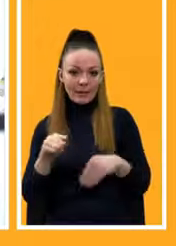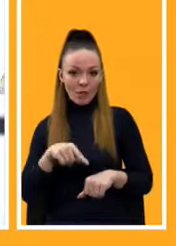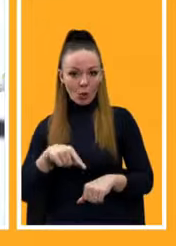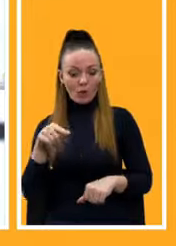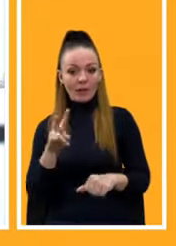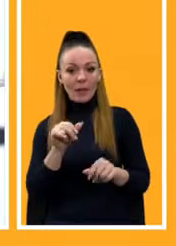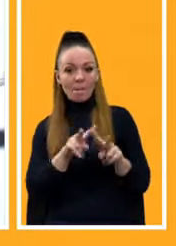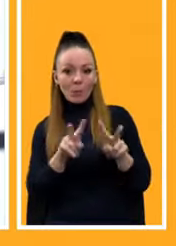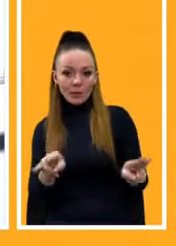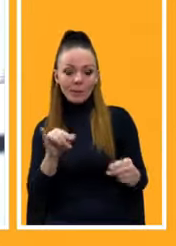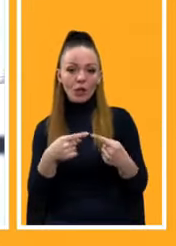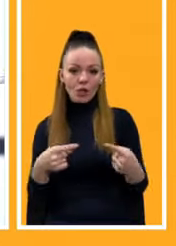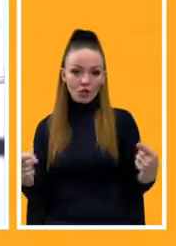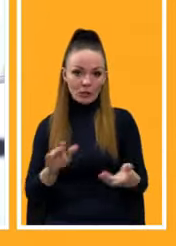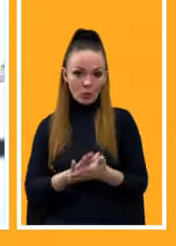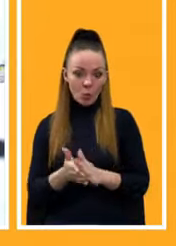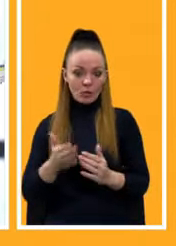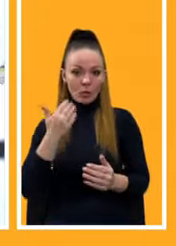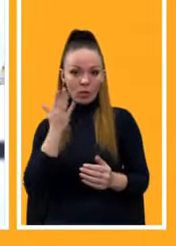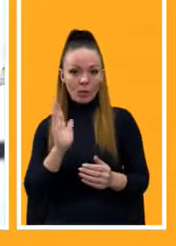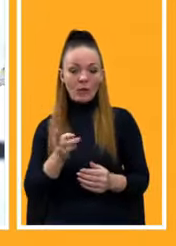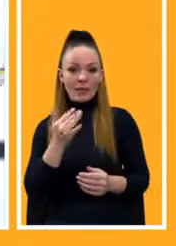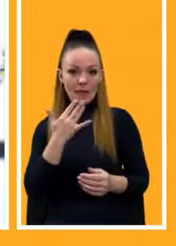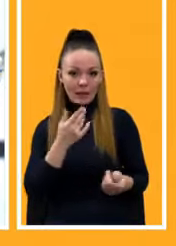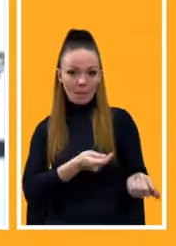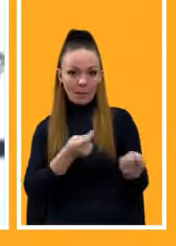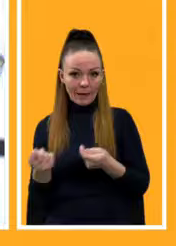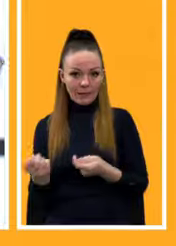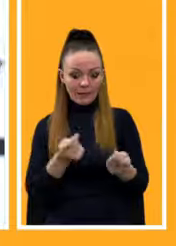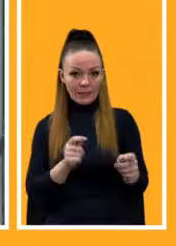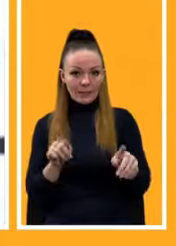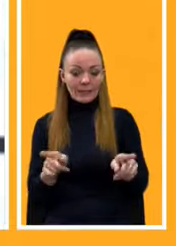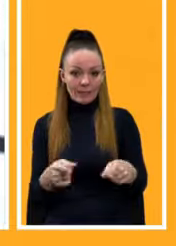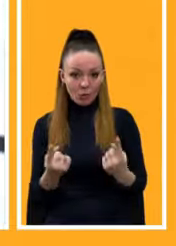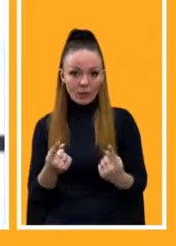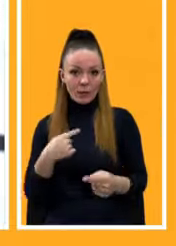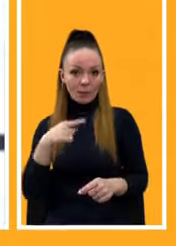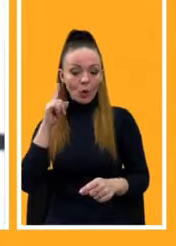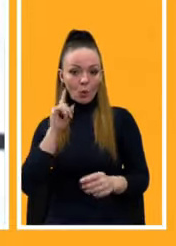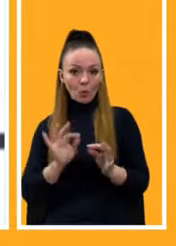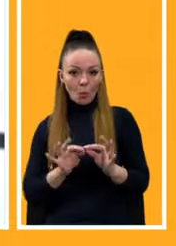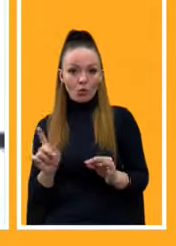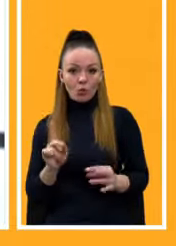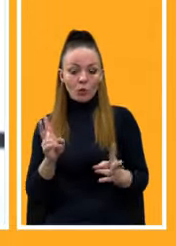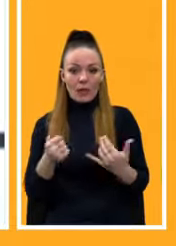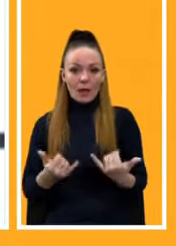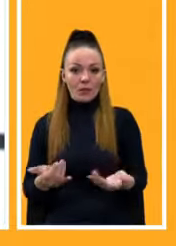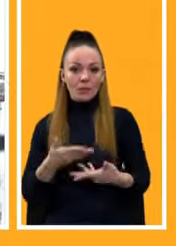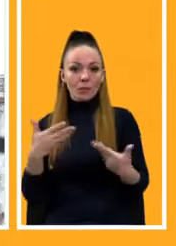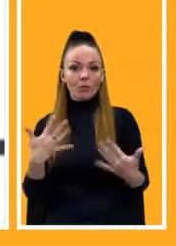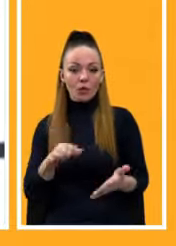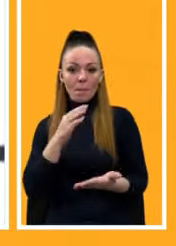інші ситуації, коли буде створений нацперевізник. Я думаю, що наразі ми вже маємо підтвердження